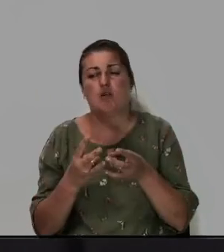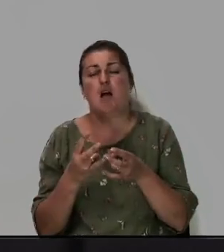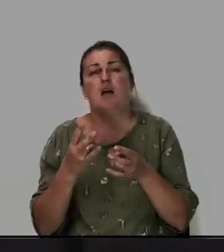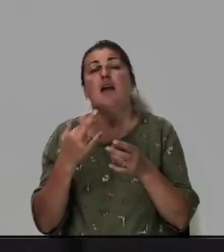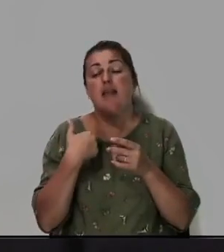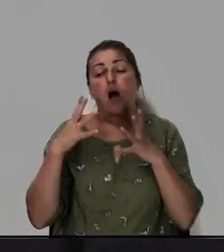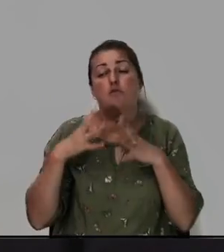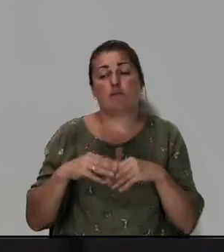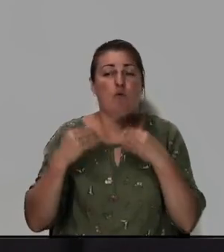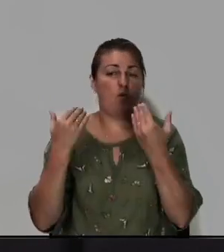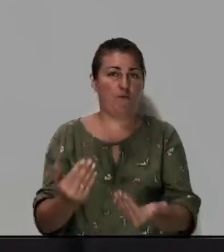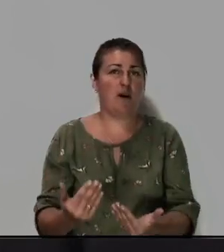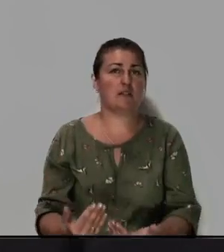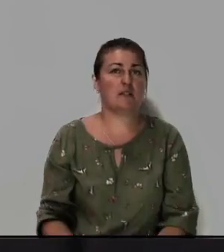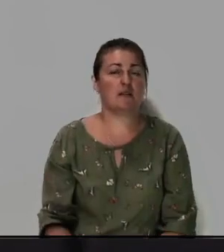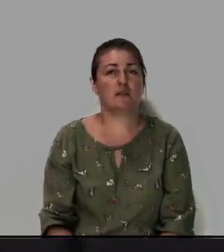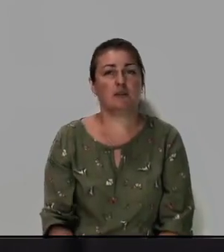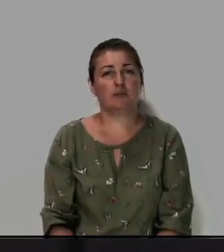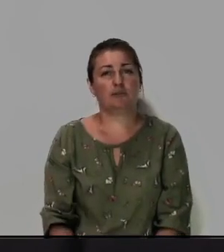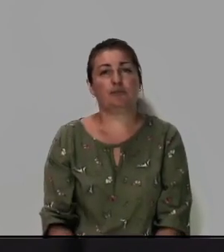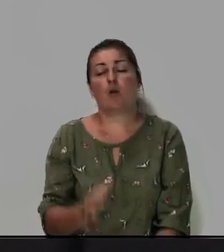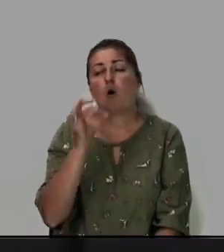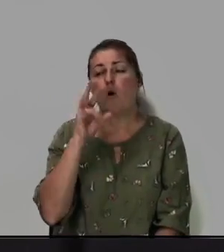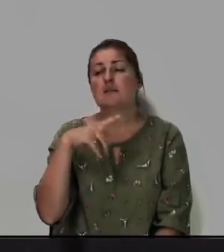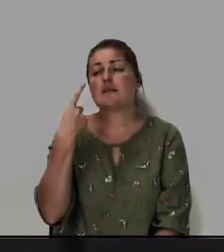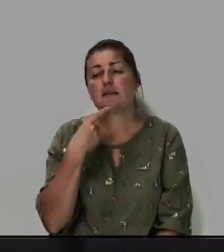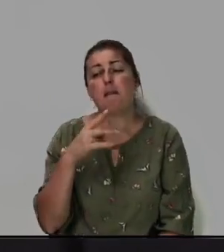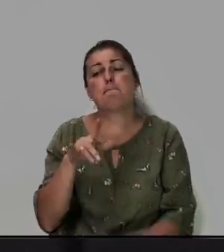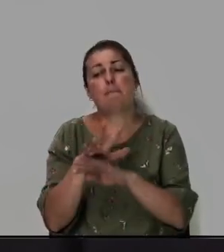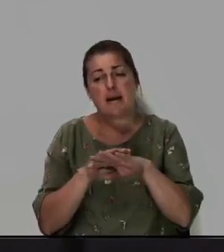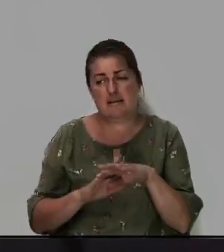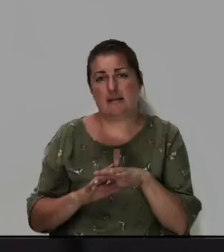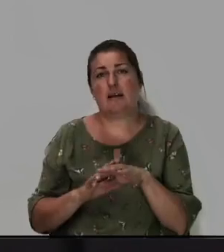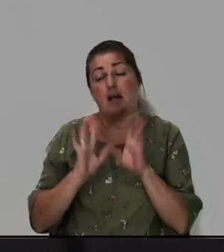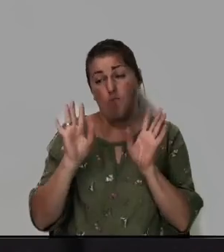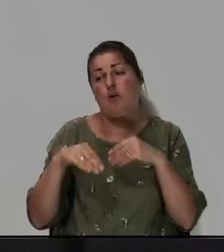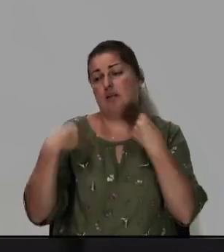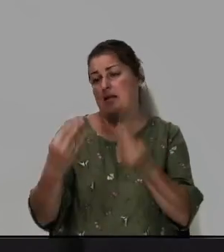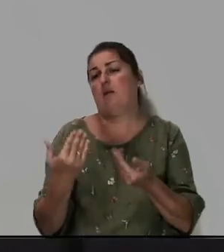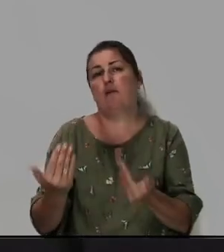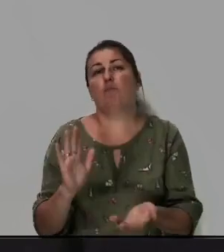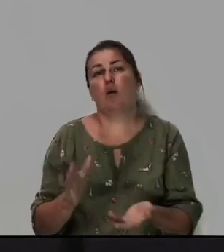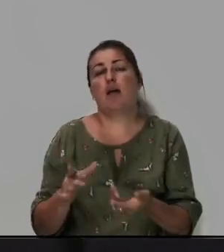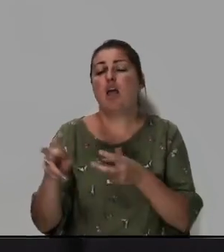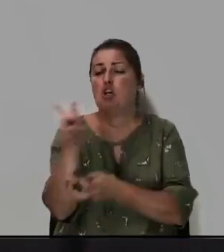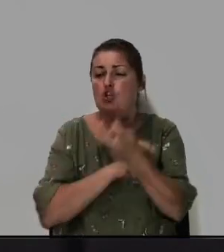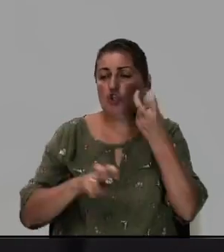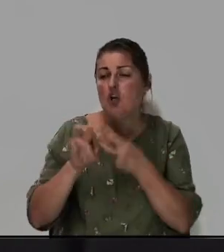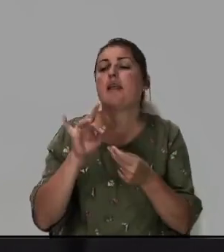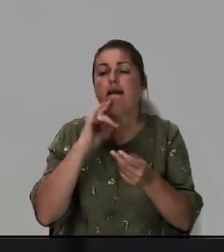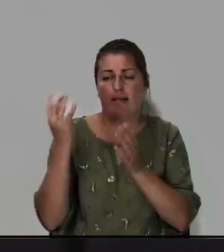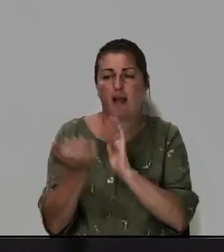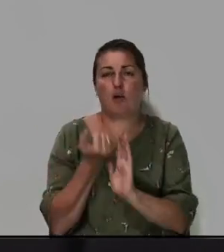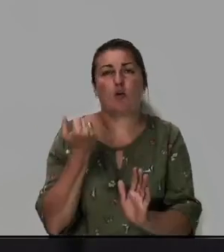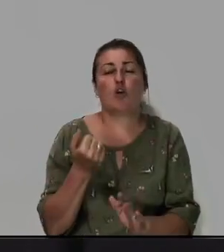Я успокою вас. Он сказал, просите, и дано будет вам. Ищите и найдете.